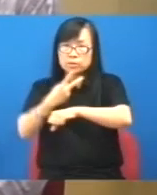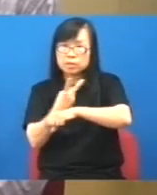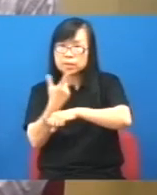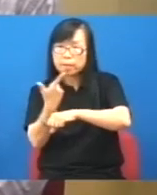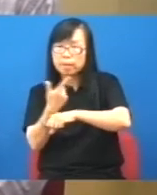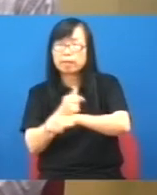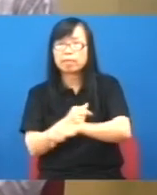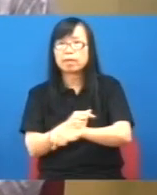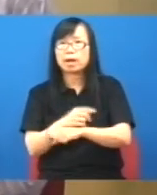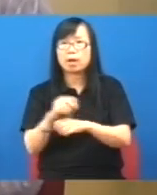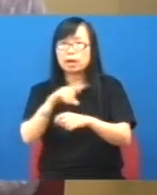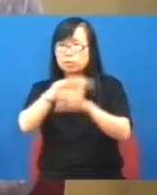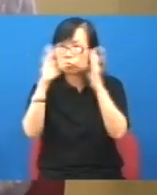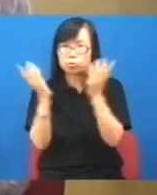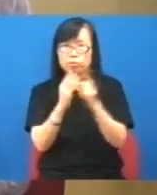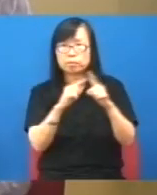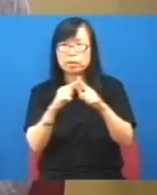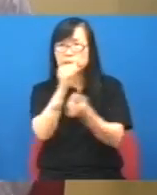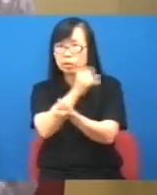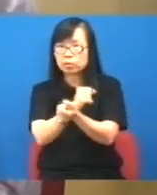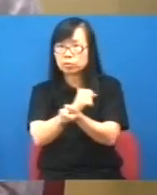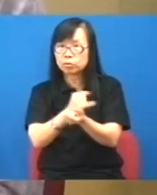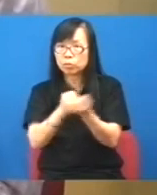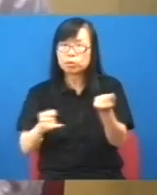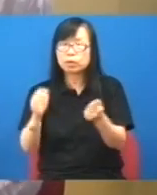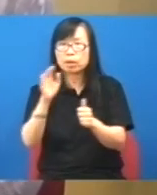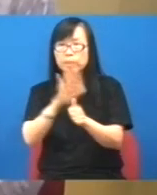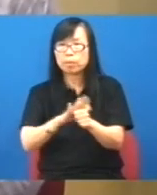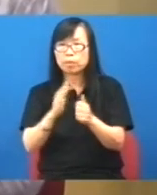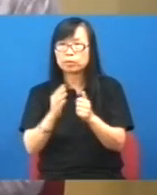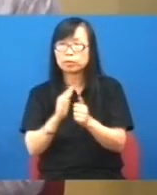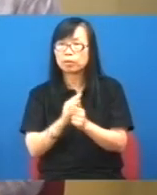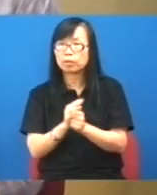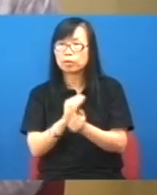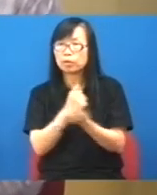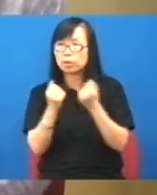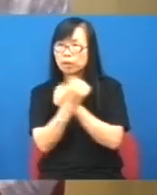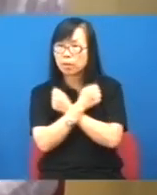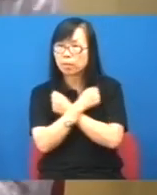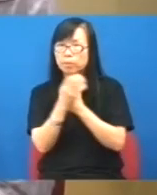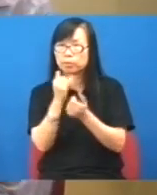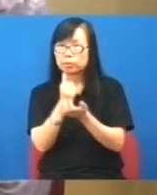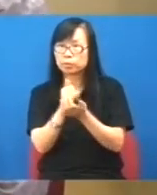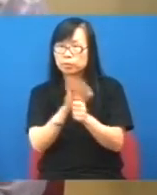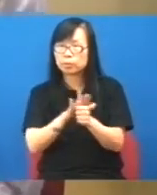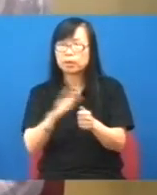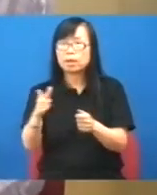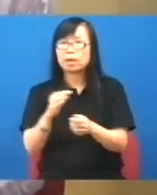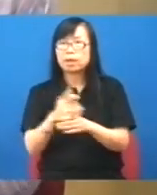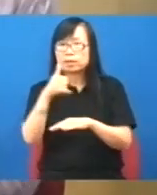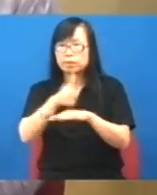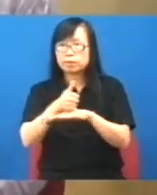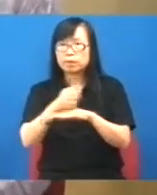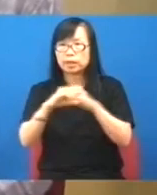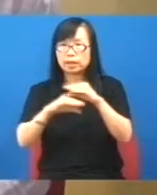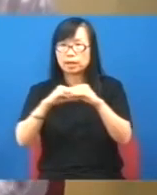全民退休保障都可以見到政府不斷利用一些所謂諮詢架構或者利用一些所謂學